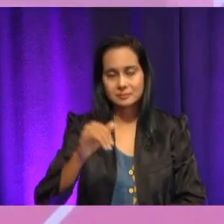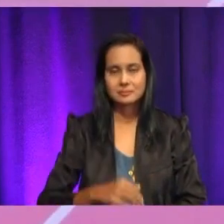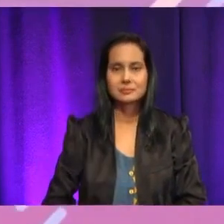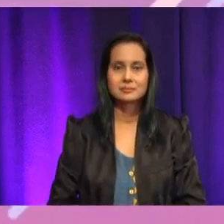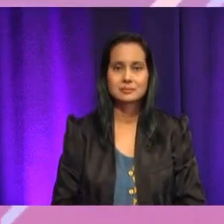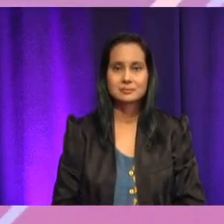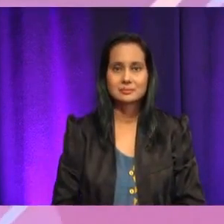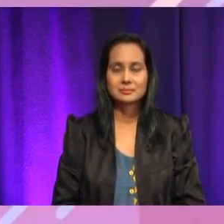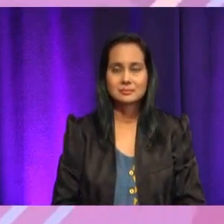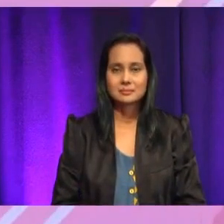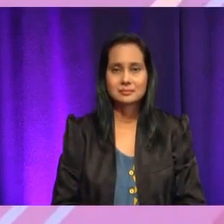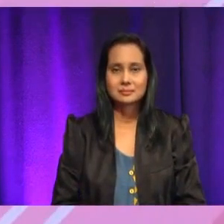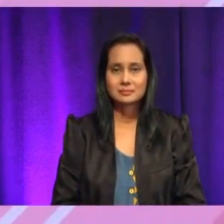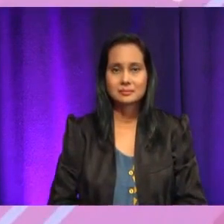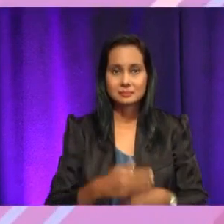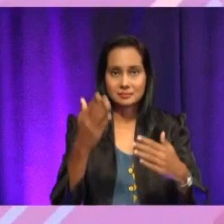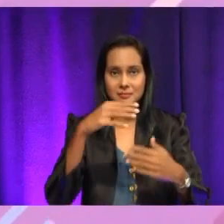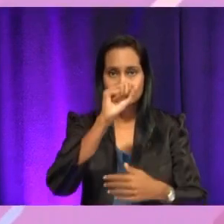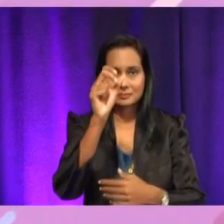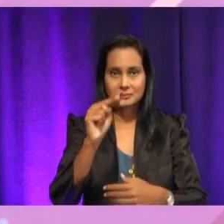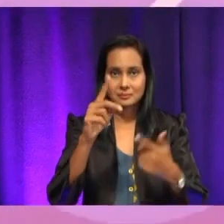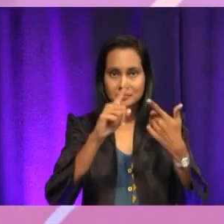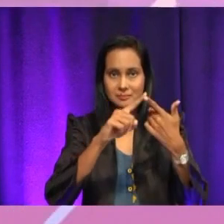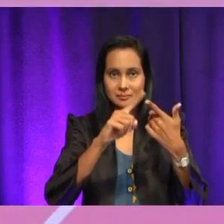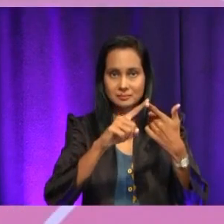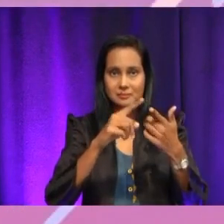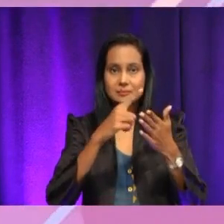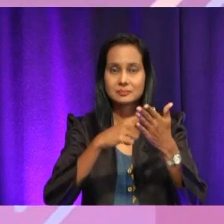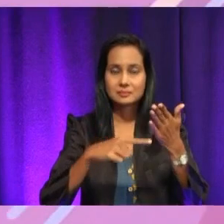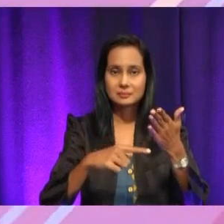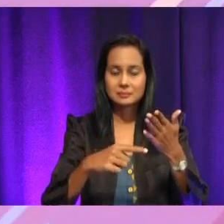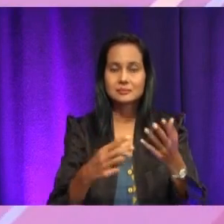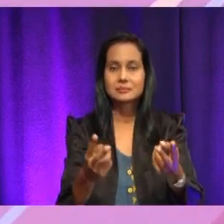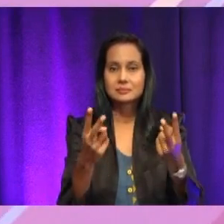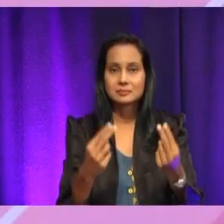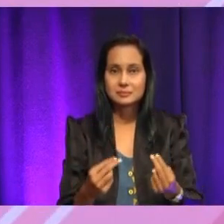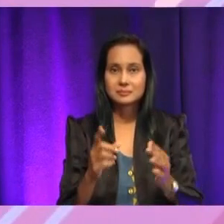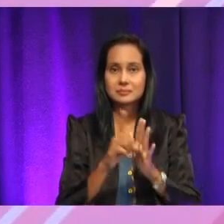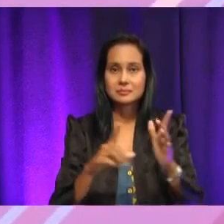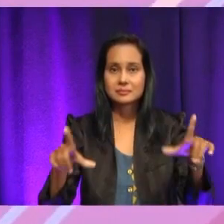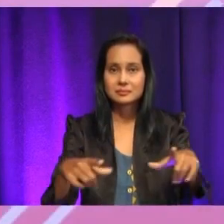sekali jawapannya. Okey, soalan Cikgu yang kedua. Apakah yang hendak dilakukan oleh Amran di sana?